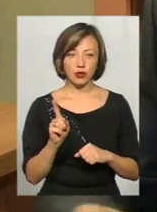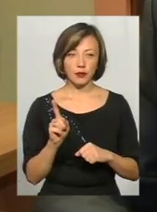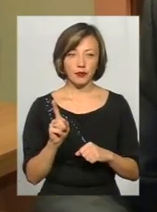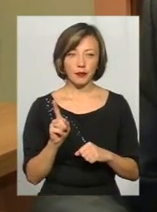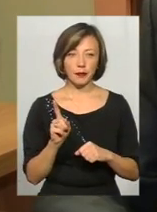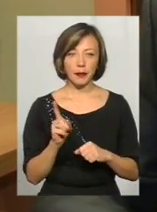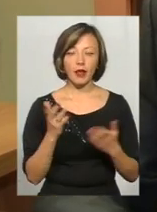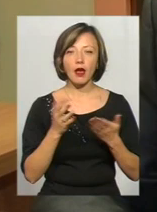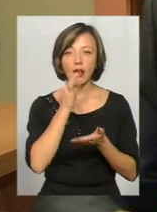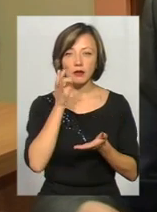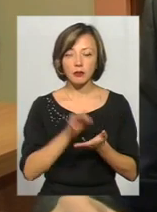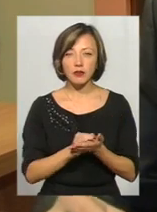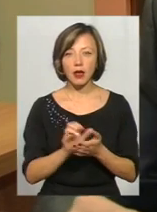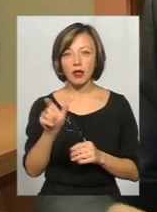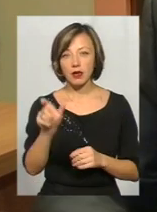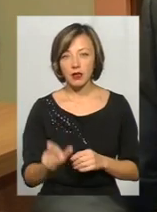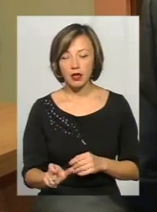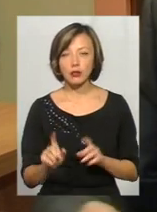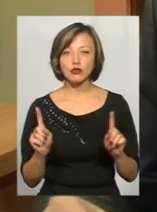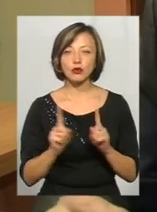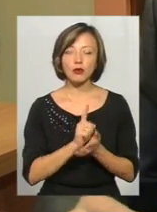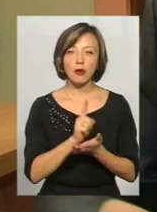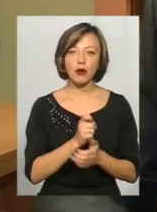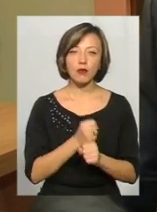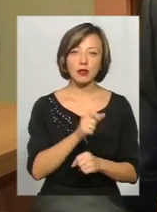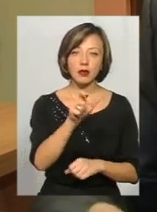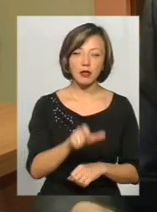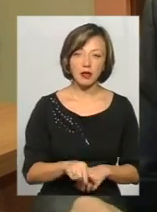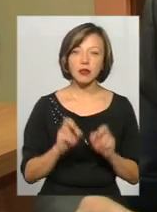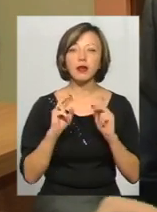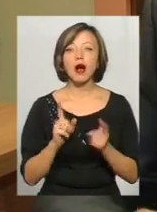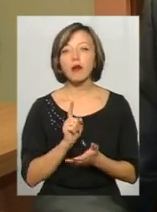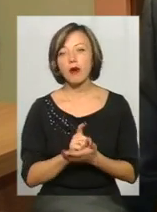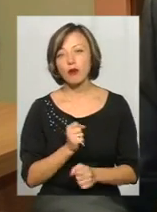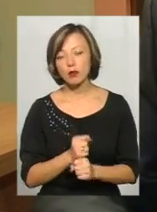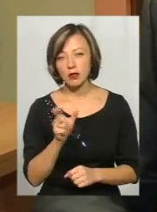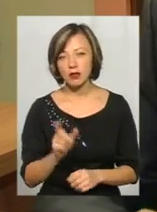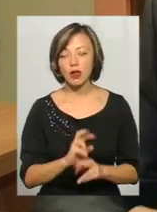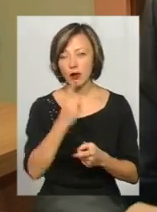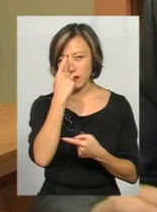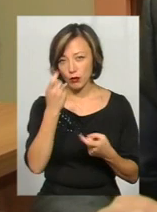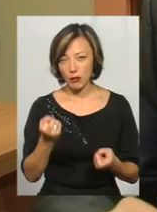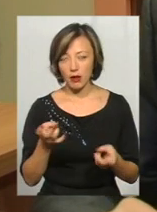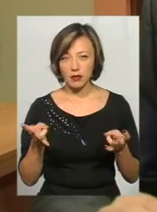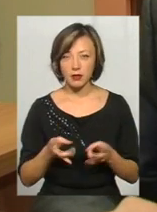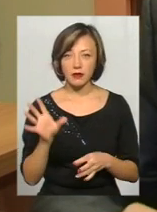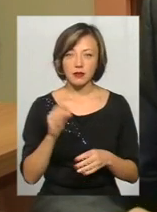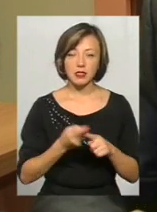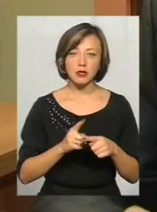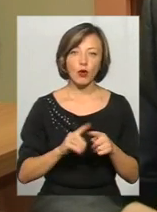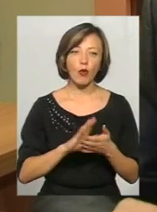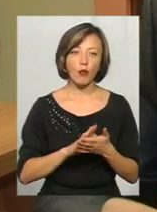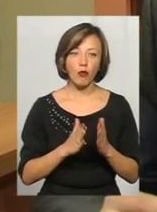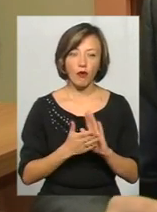яка відповідальність клієнта, що має робити клієнт, як має робити, як він має повідомляти. Адже всі ці умови,